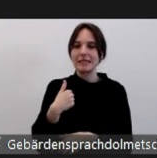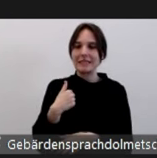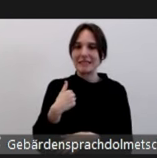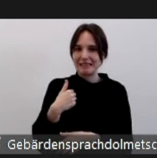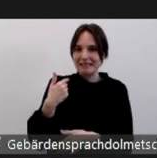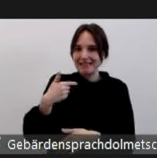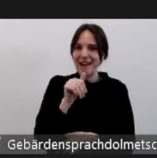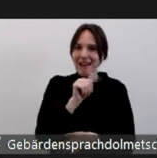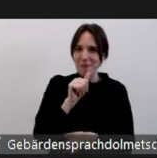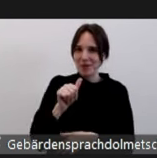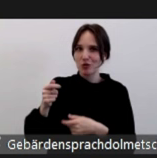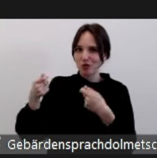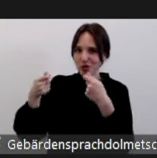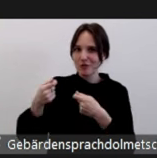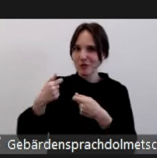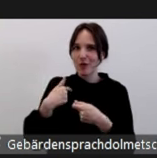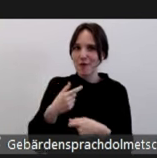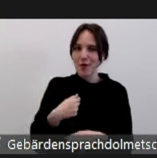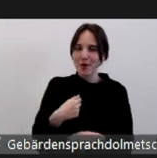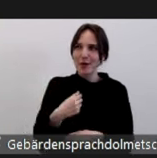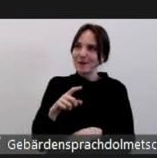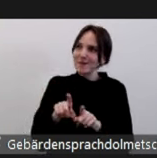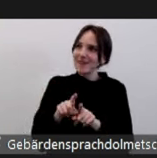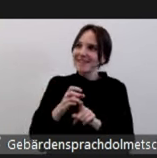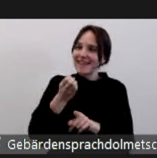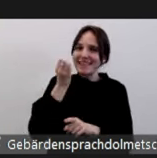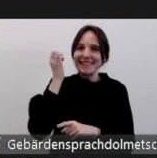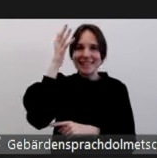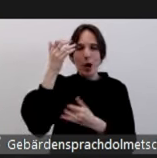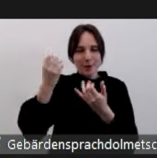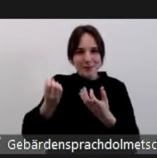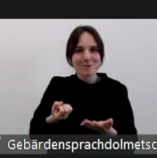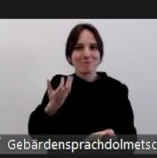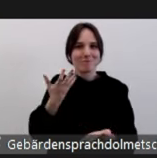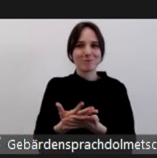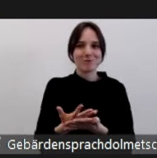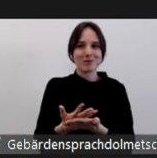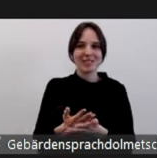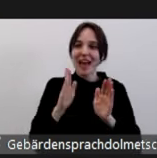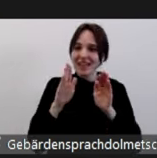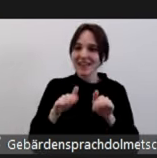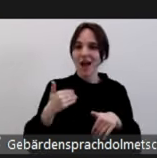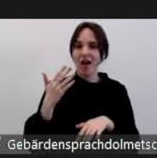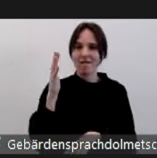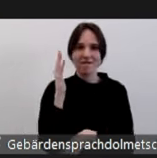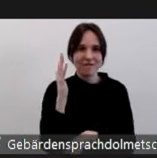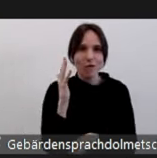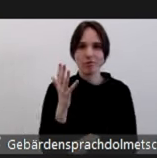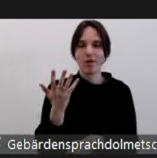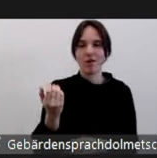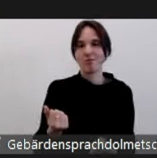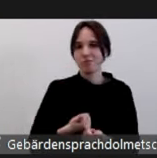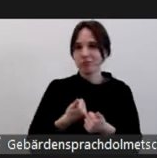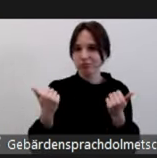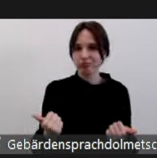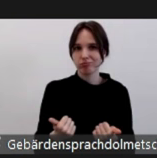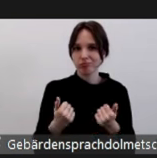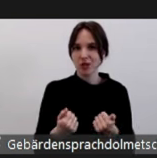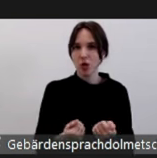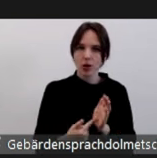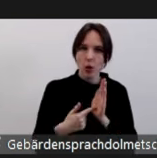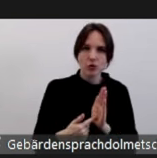war, weil wir lange darum gerungen haben, überhaupt die Möglichkeit zu bekommen, mal systematisch aufzubereiten, wie eigentlich